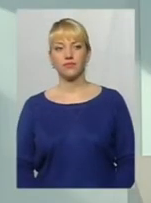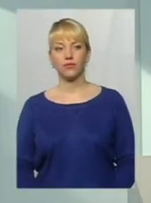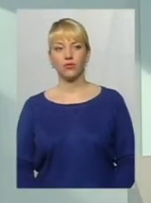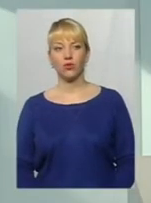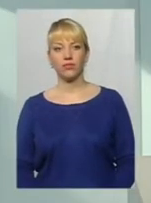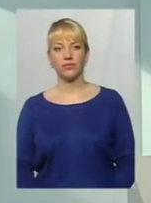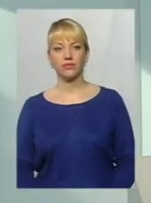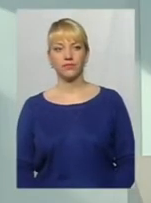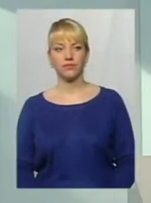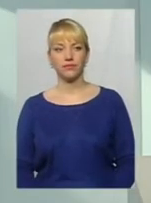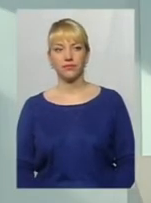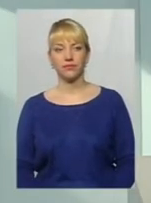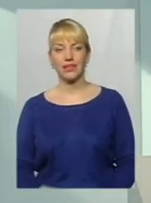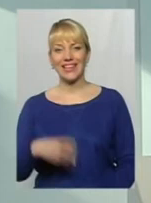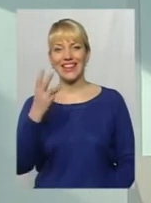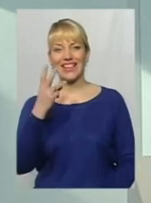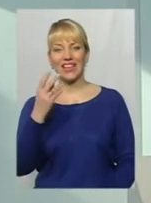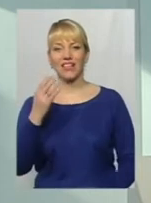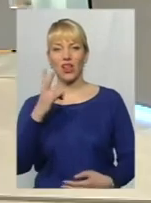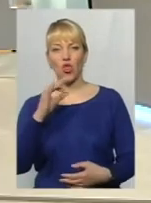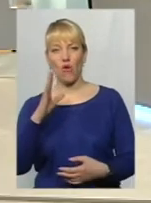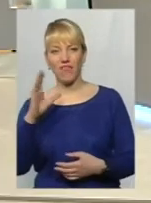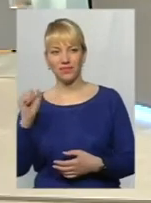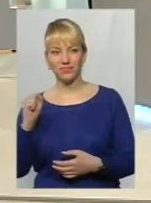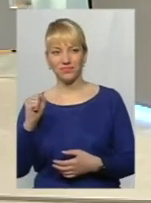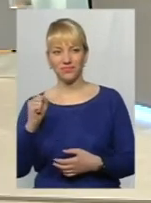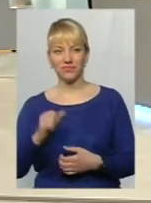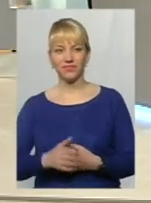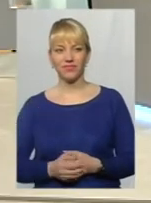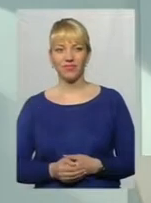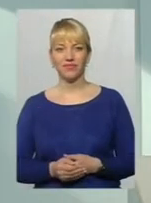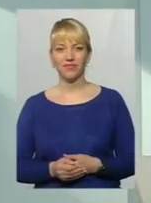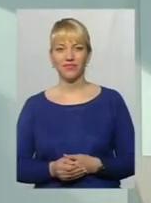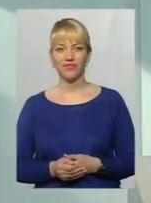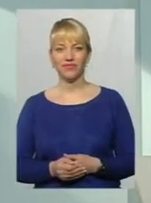Третя нова. Третя нова. Третя нова, так, вулиці.